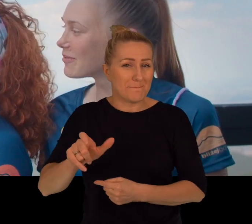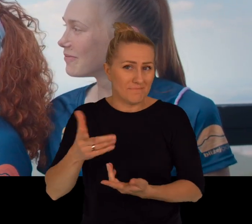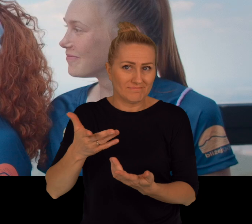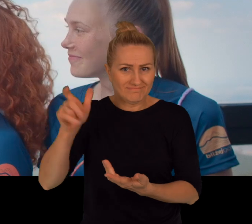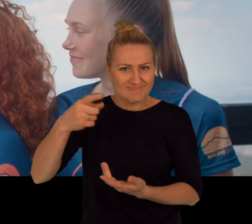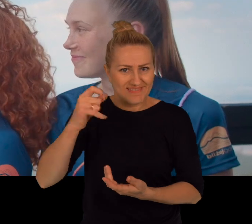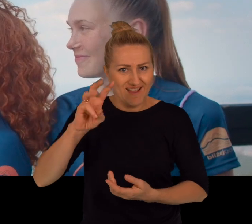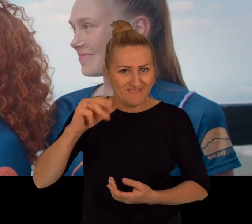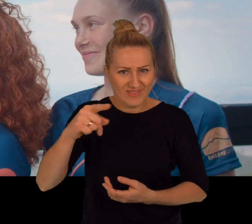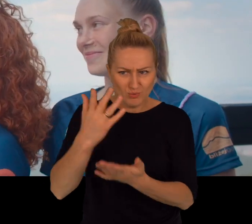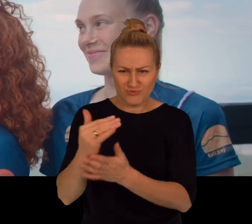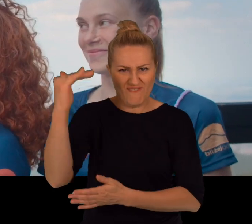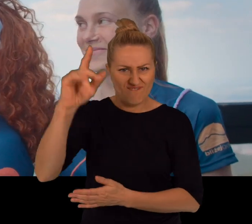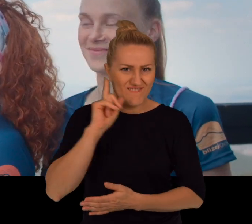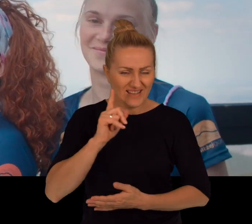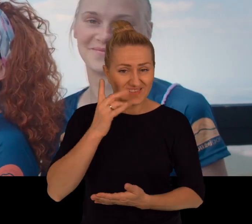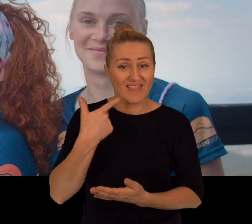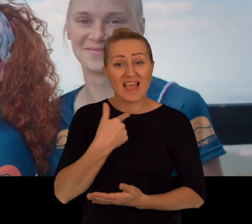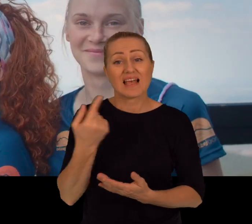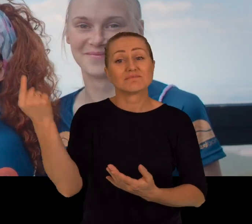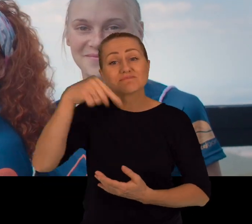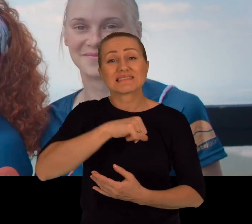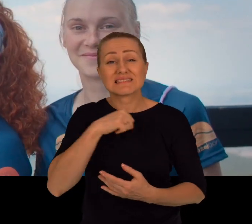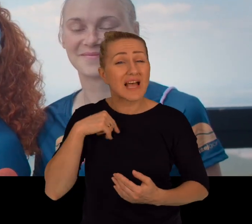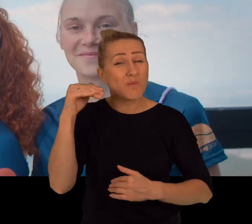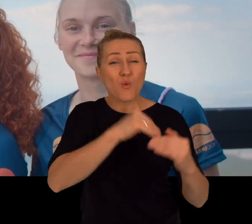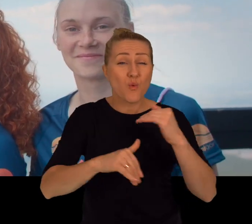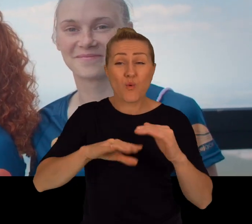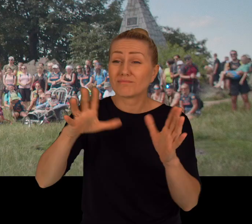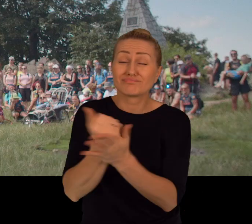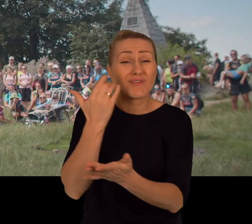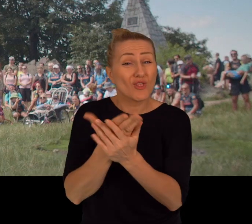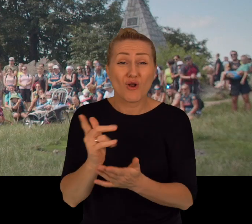tym momencie facetem jak Dawid nie bylibyśmy w stanie po prostu w te góry przyjść.